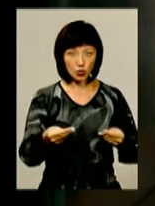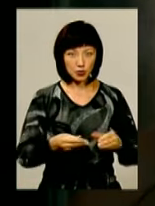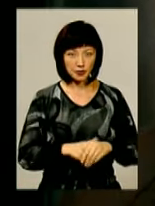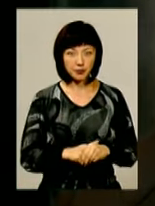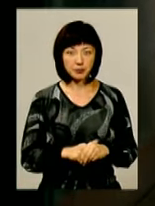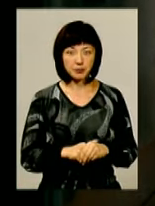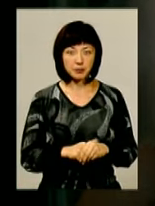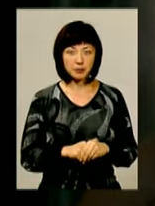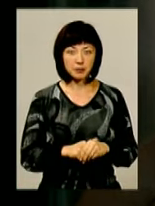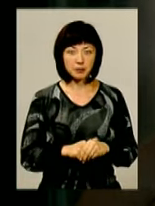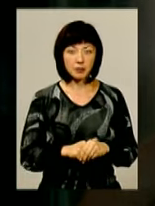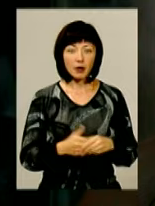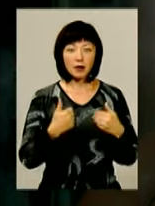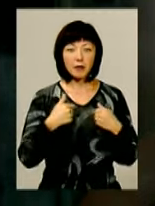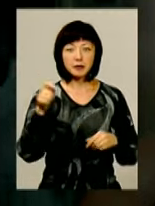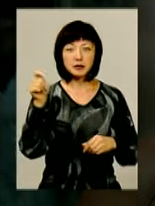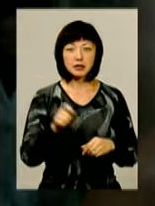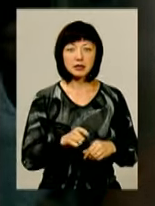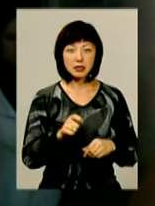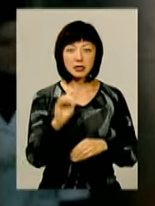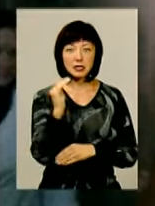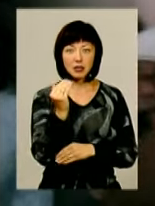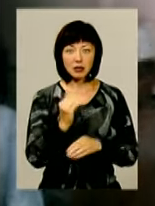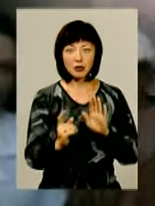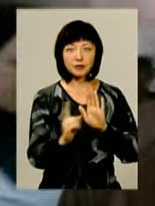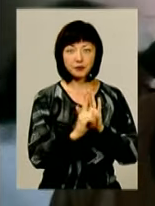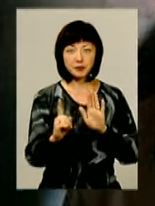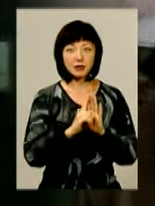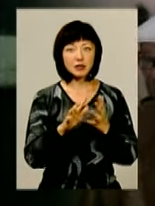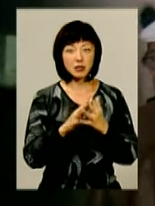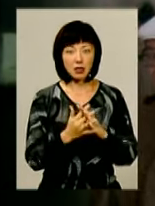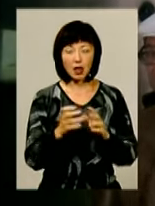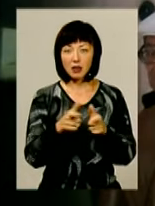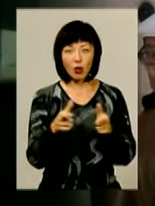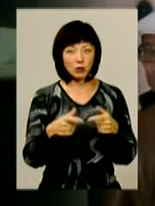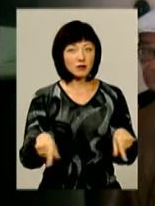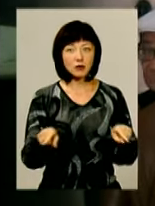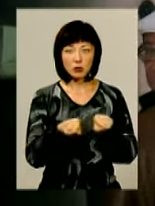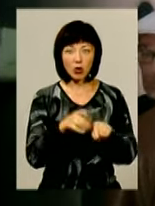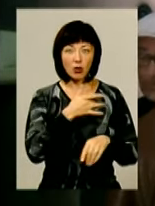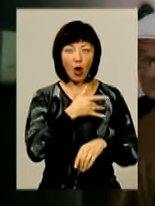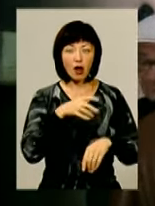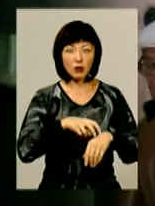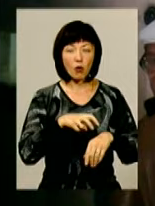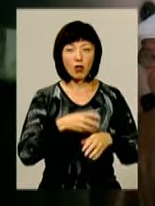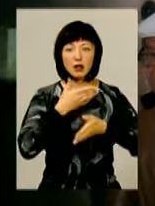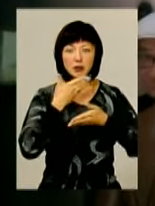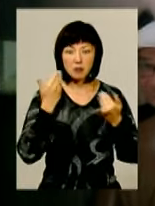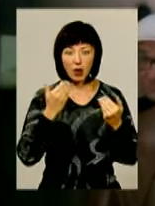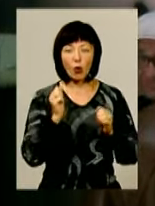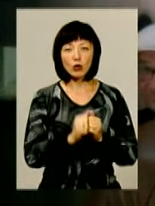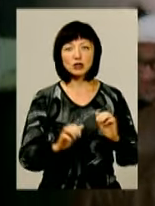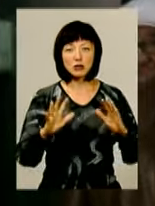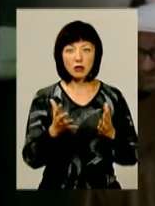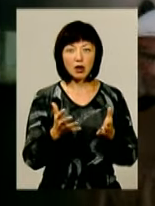Батьки мої були з дитиною. Три рази вже їздять з села і талончика до кардіолога немає. Кожного разу